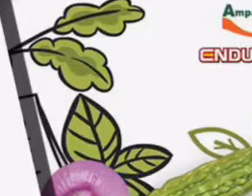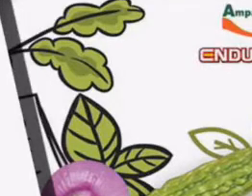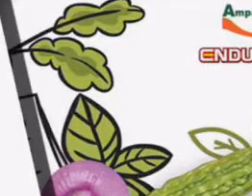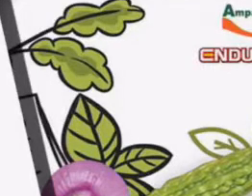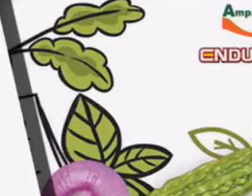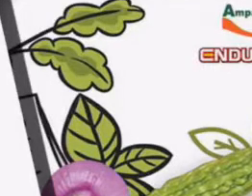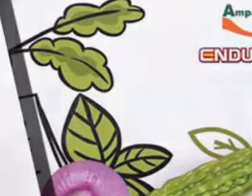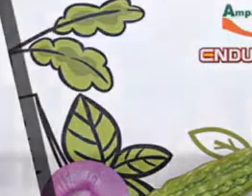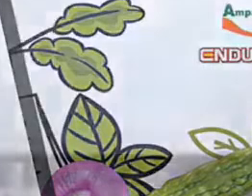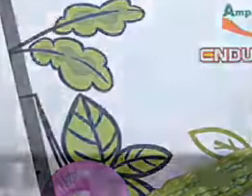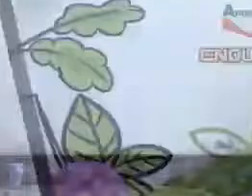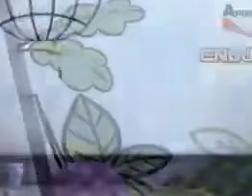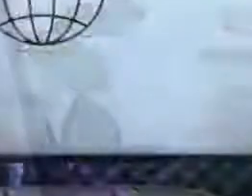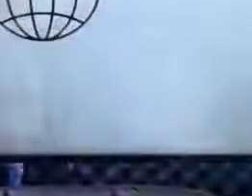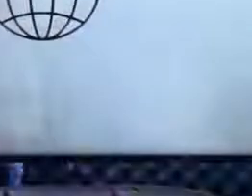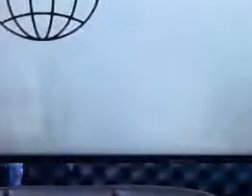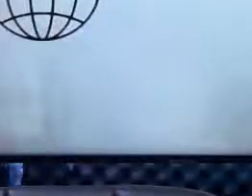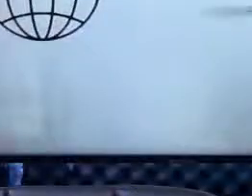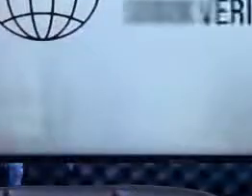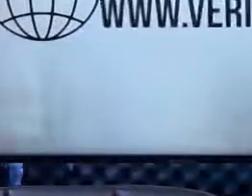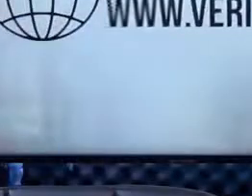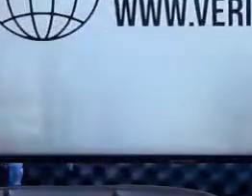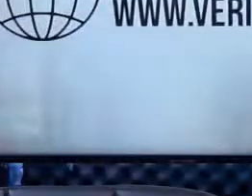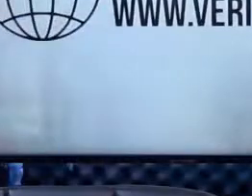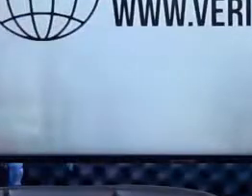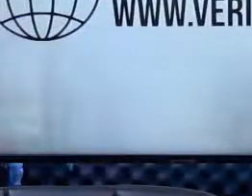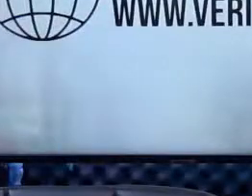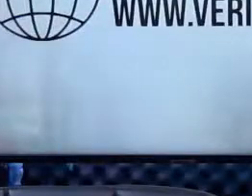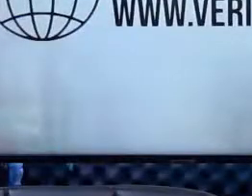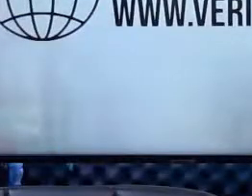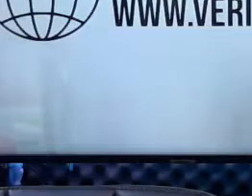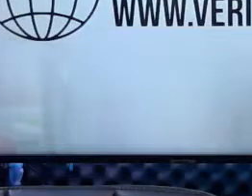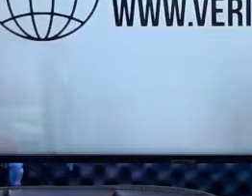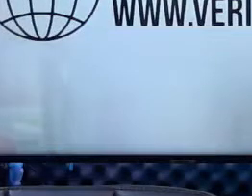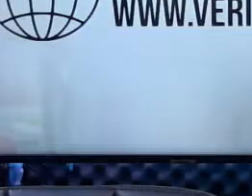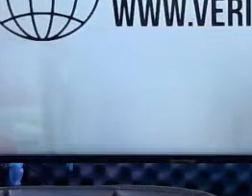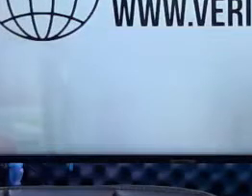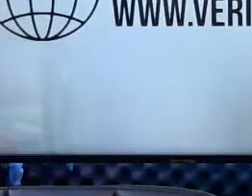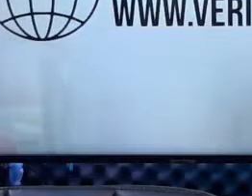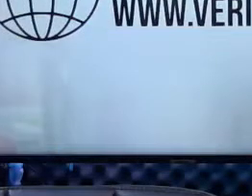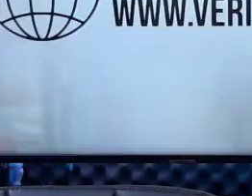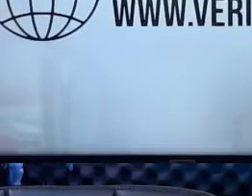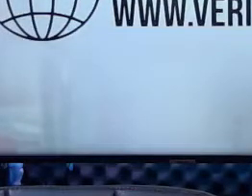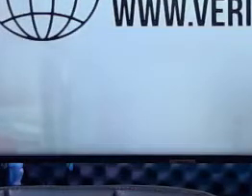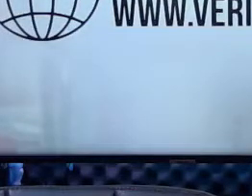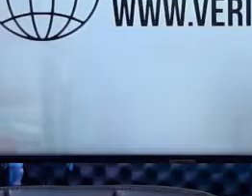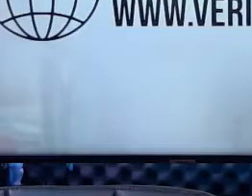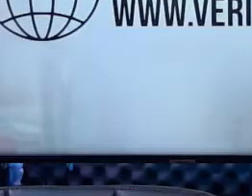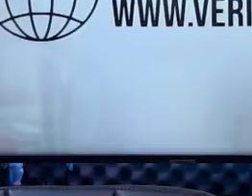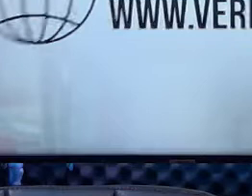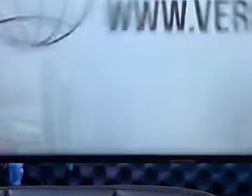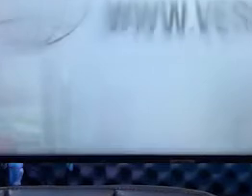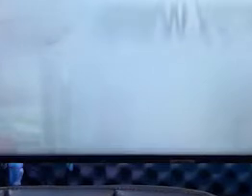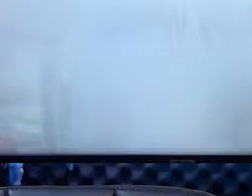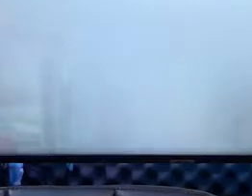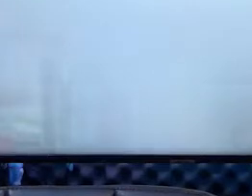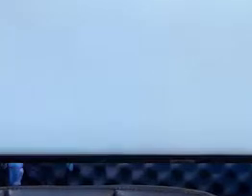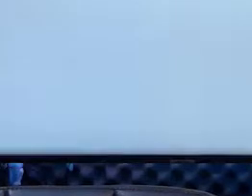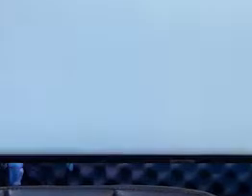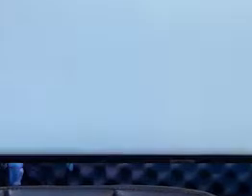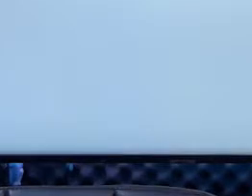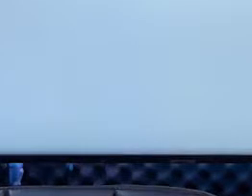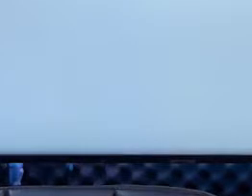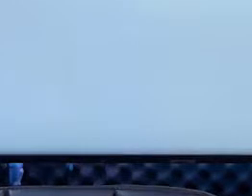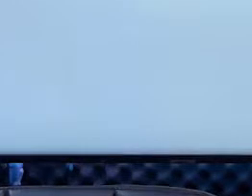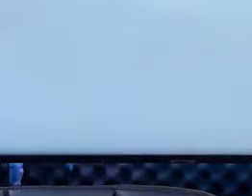Isang mapagpalang umaga po sa inyong lahat mga kapanalig. Isang umaga na punong-punong ng pagpapala ng ating Panginoon. Isang maghapon na nararanasan